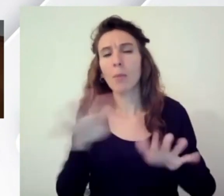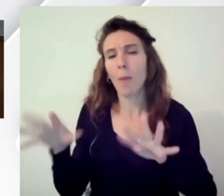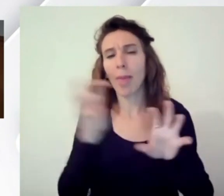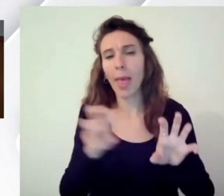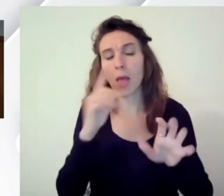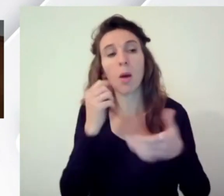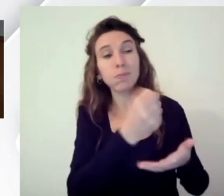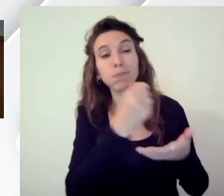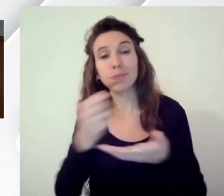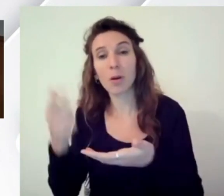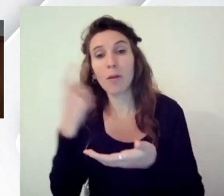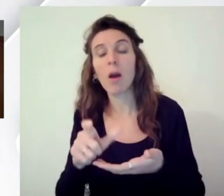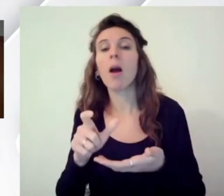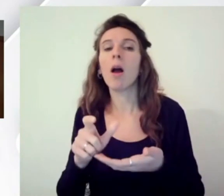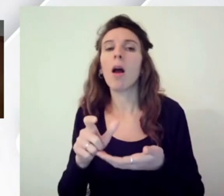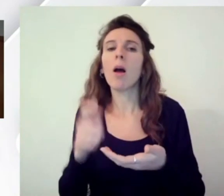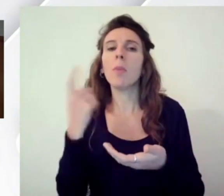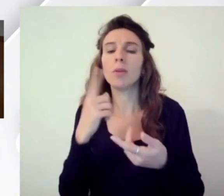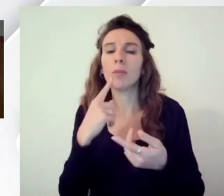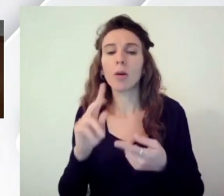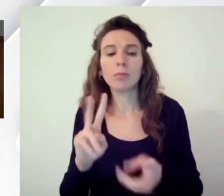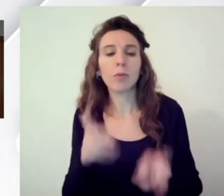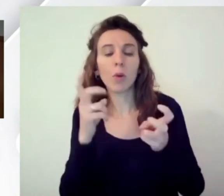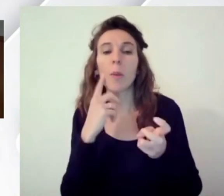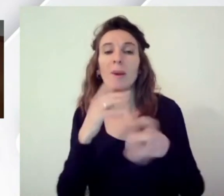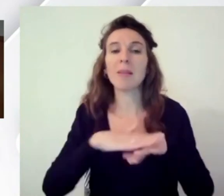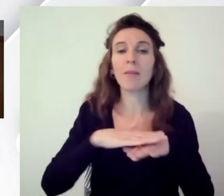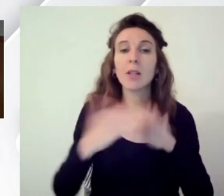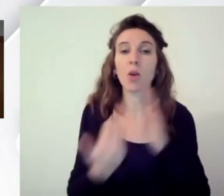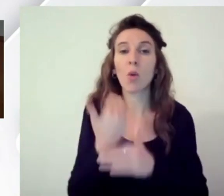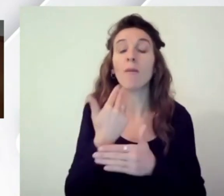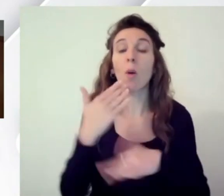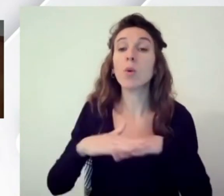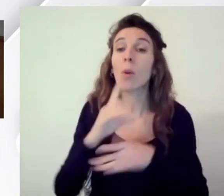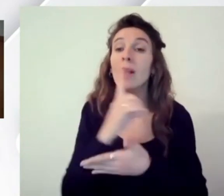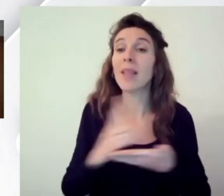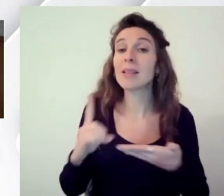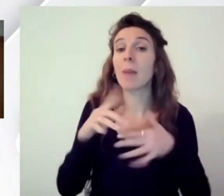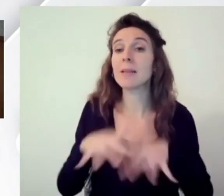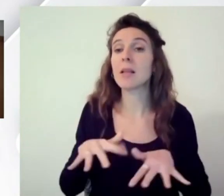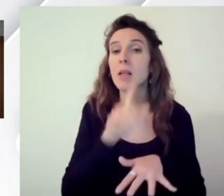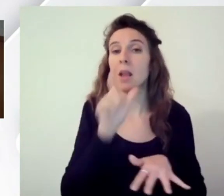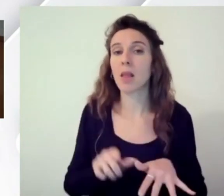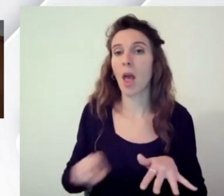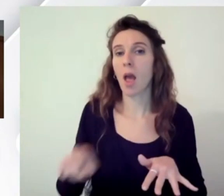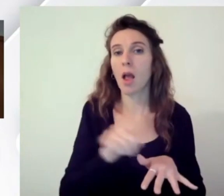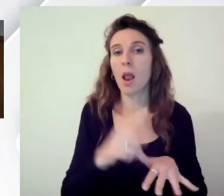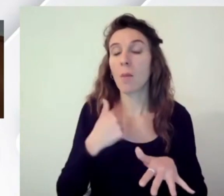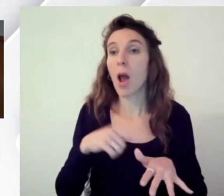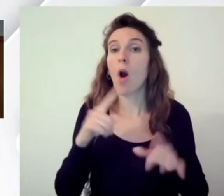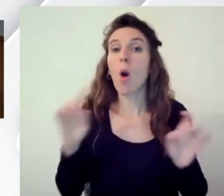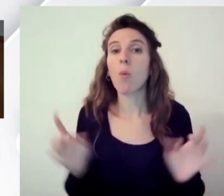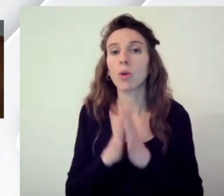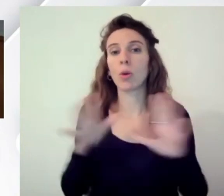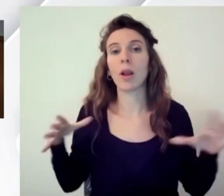i nuovi siti e i servizi con i modelli standard che usano il design system del paese quindi è un'opportunità per tutti noi come comunità negli anni